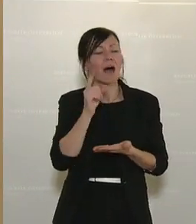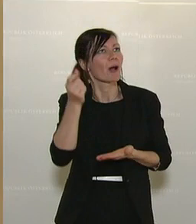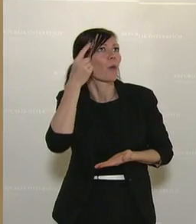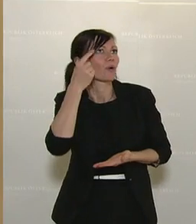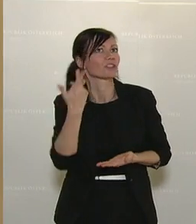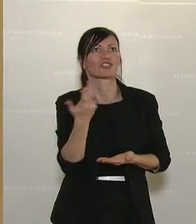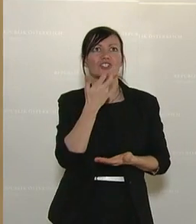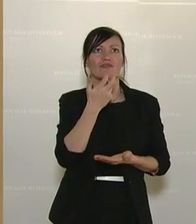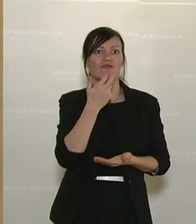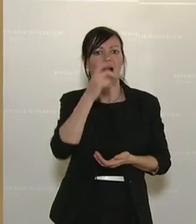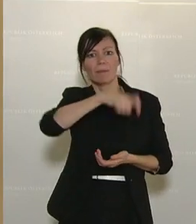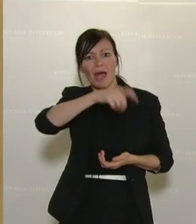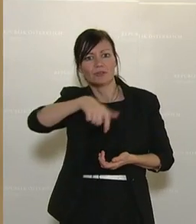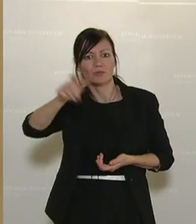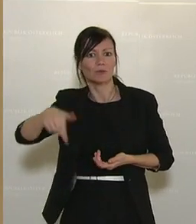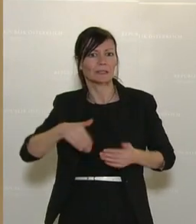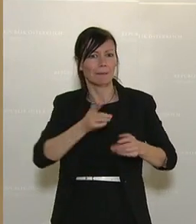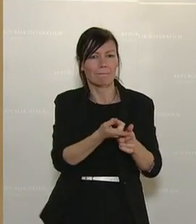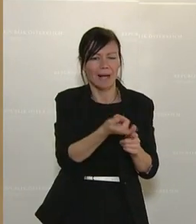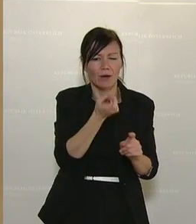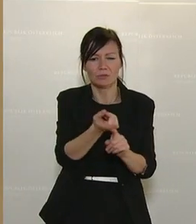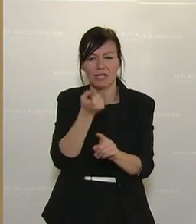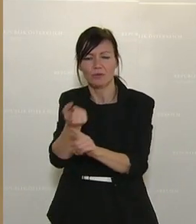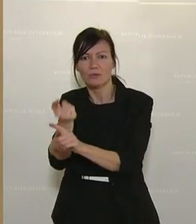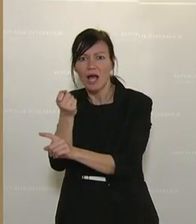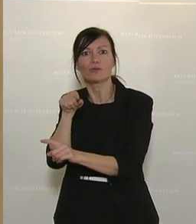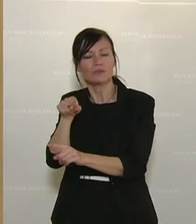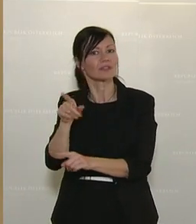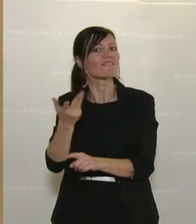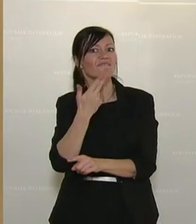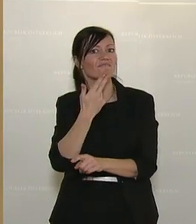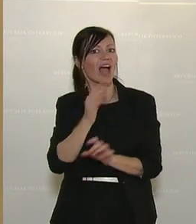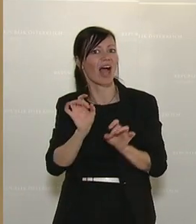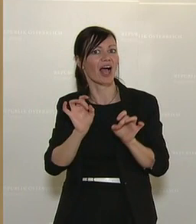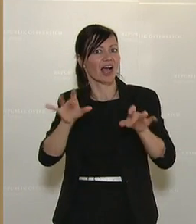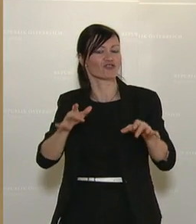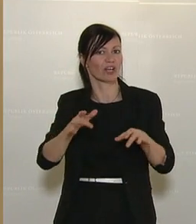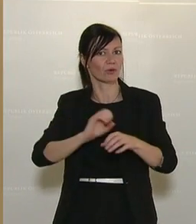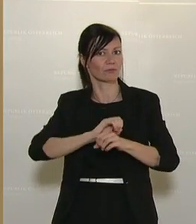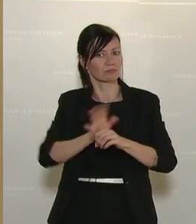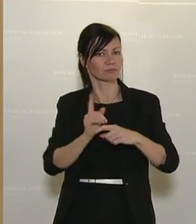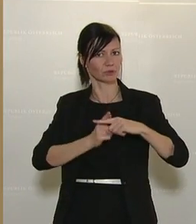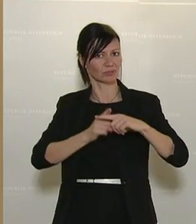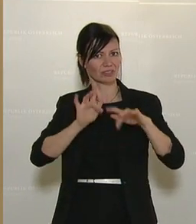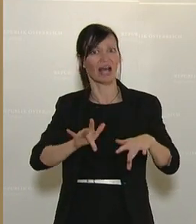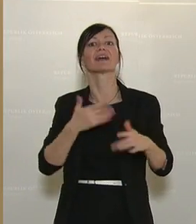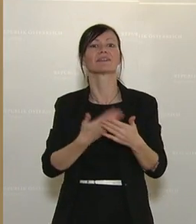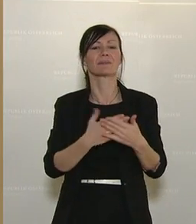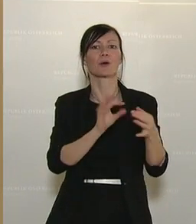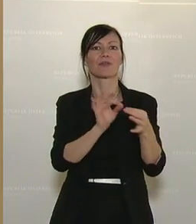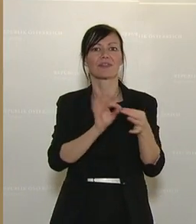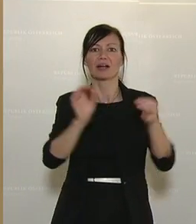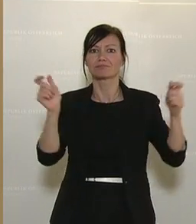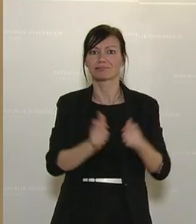die den Virus in sich tragen, damit man sie dann aus der Infektionskette herausnimmt. Das ist doch ganz logisch. Und je